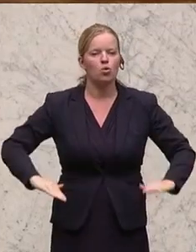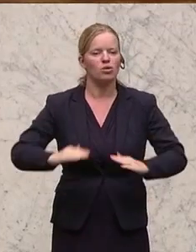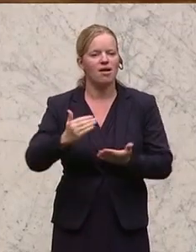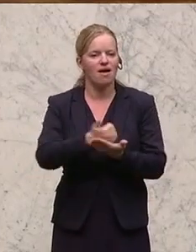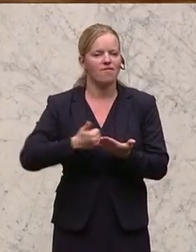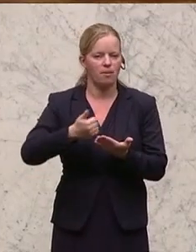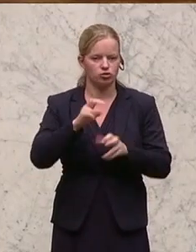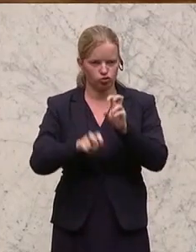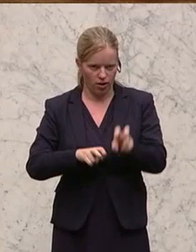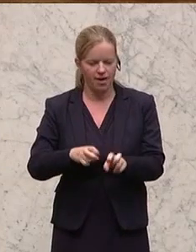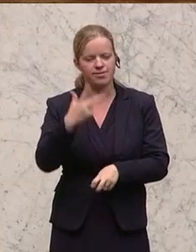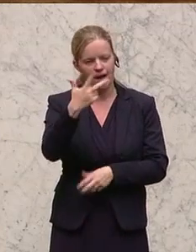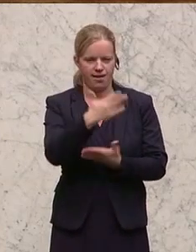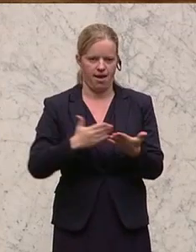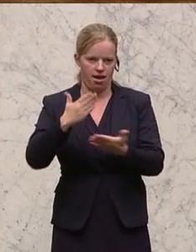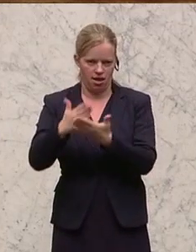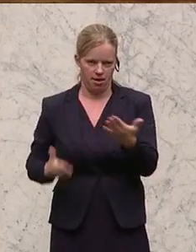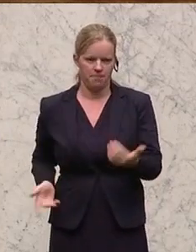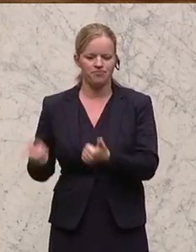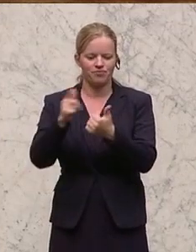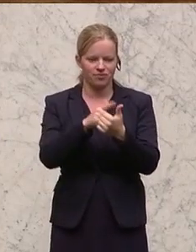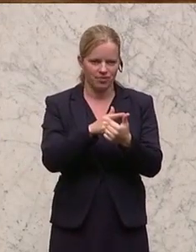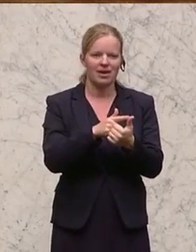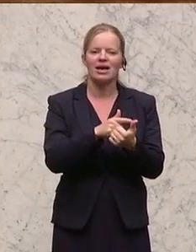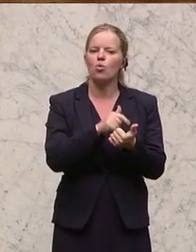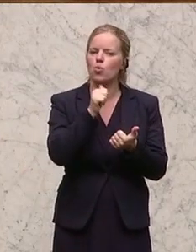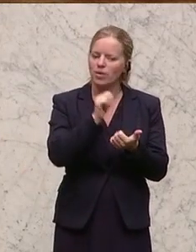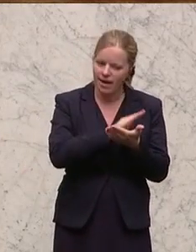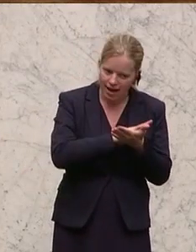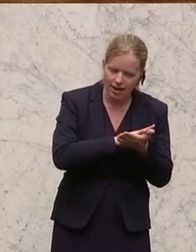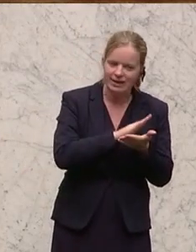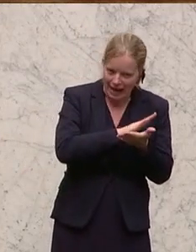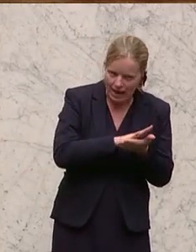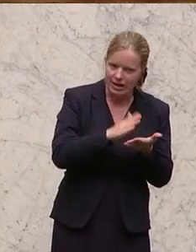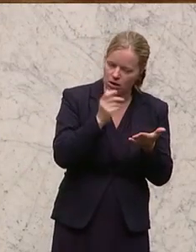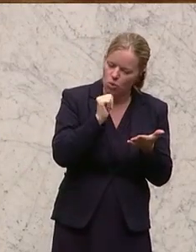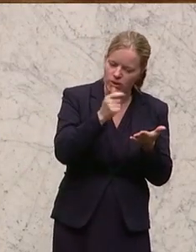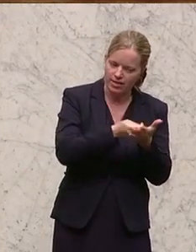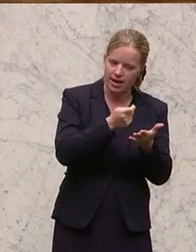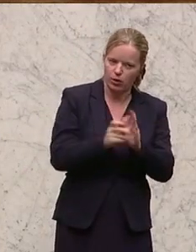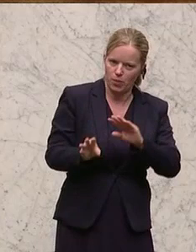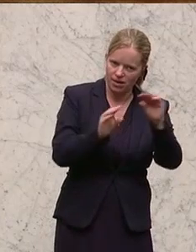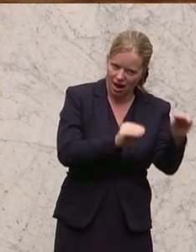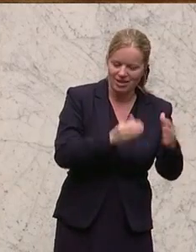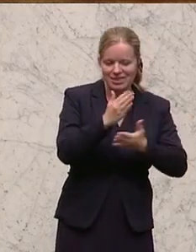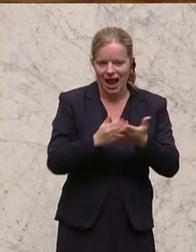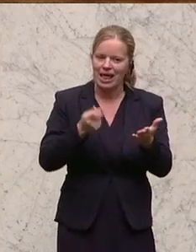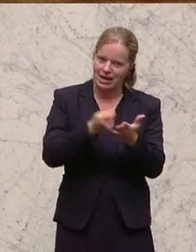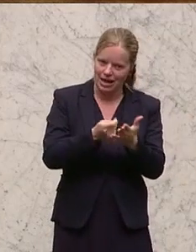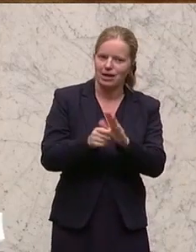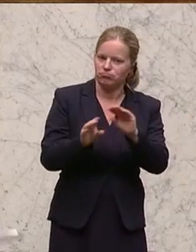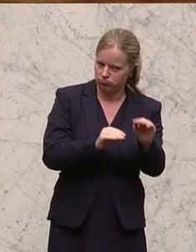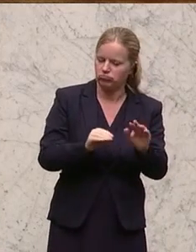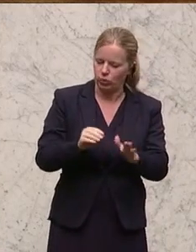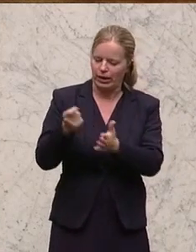jetzt eine Dreiteilung. Es gibt jetzt unentgeltliche Übertragungen, teilentgeltliche und entgeltliche. Unentgeltliche gelten dann als